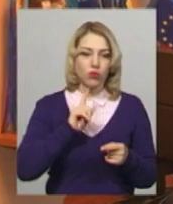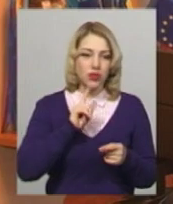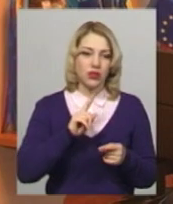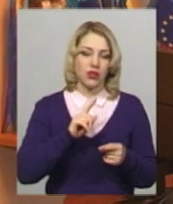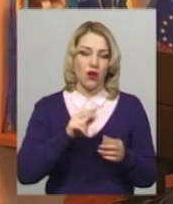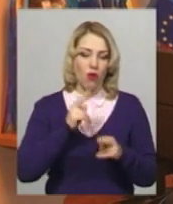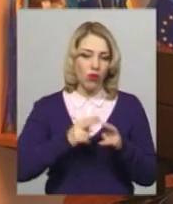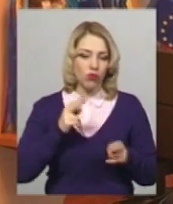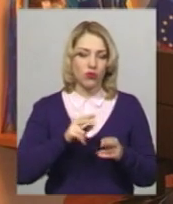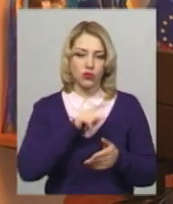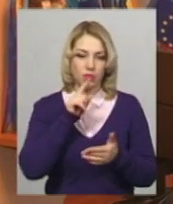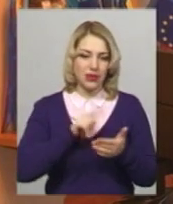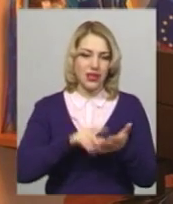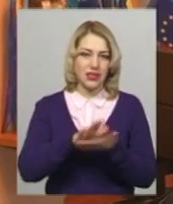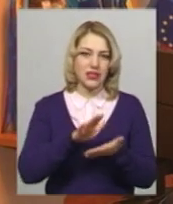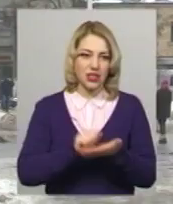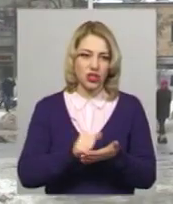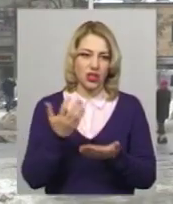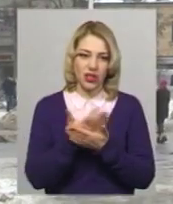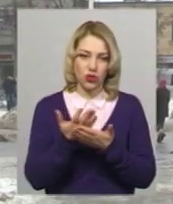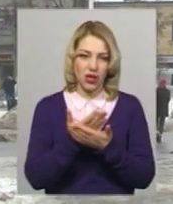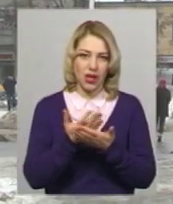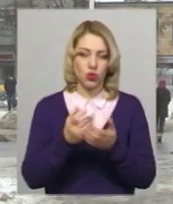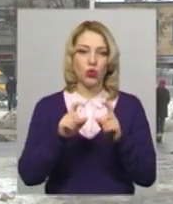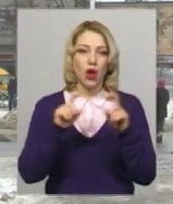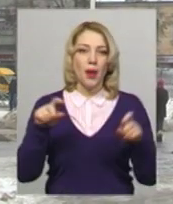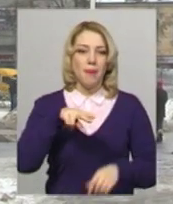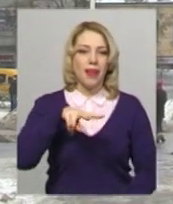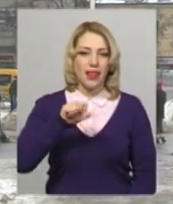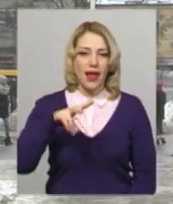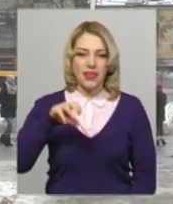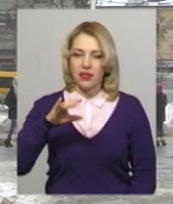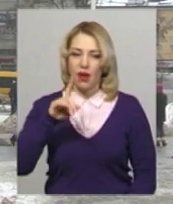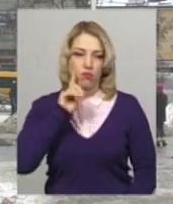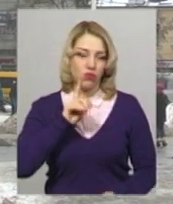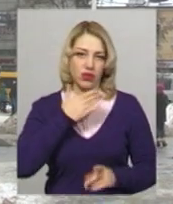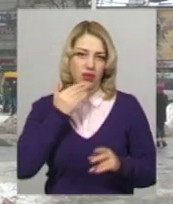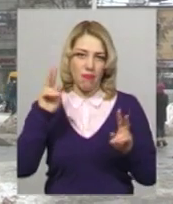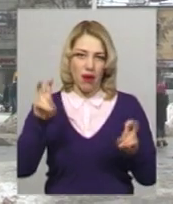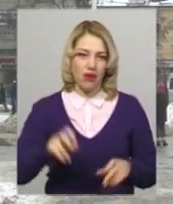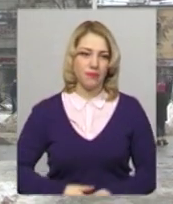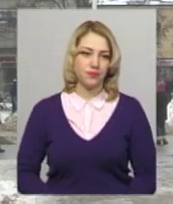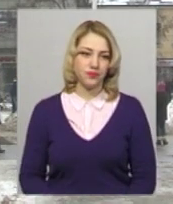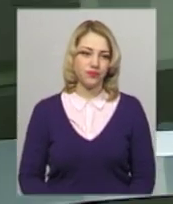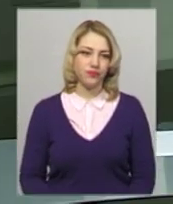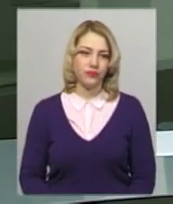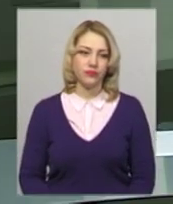питання знищення кінотеатри планета не стоїть. Дарина Денисенко, Іван Мовчан, Віктор Кривий. Новини Поділля. Центр.